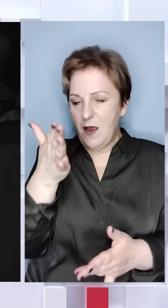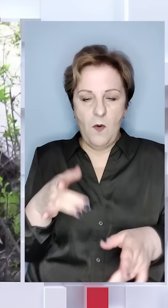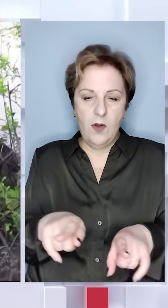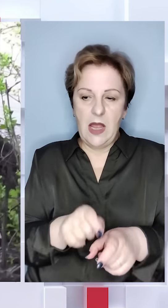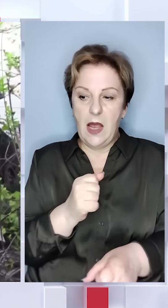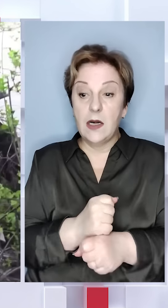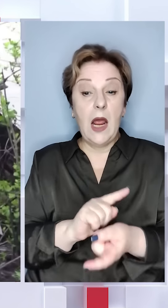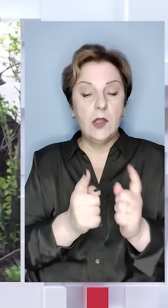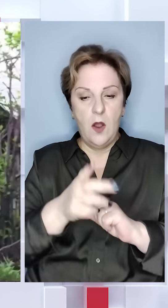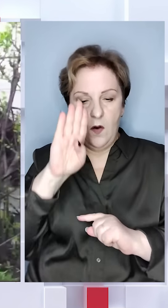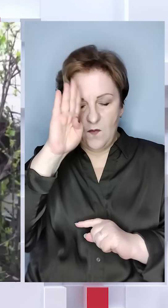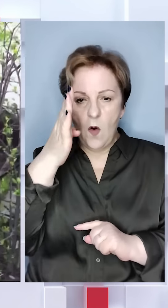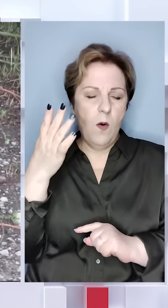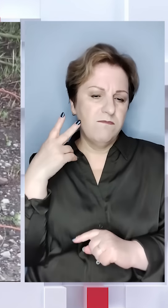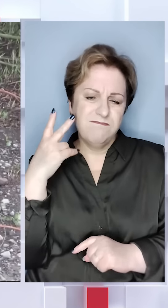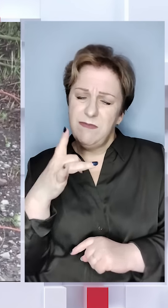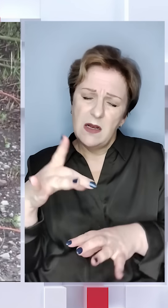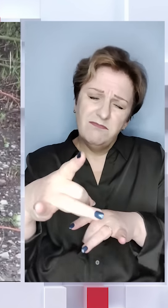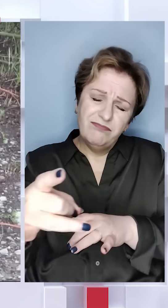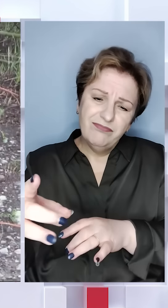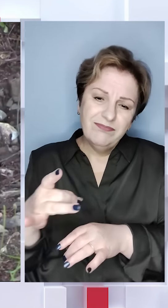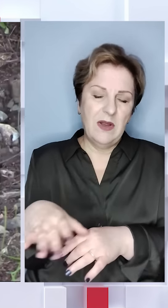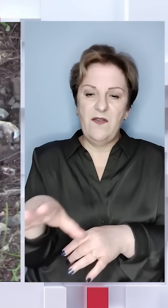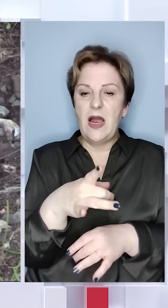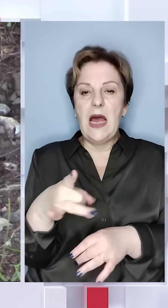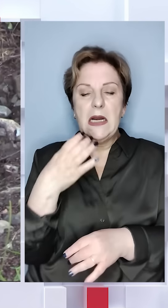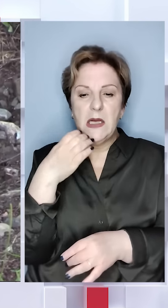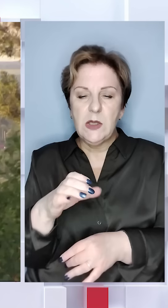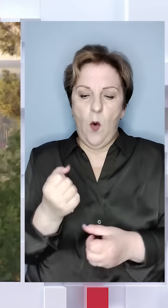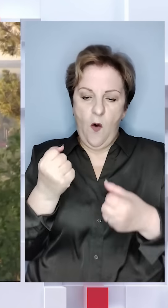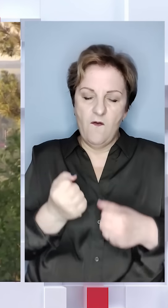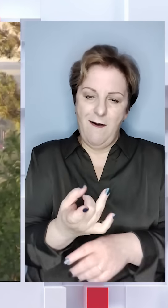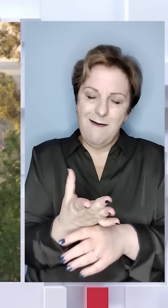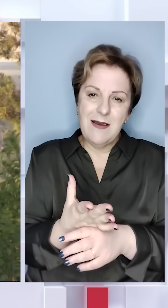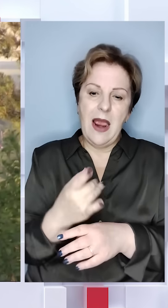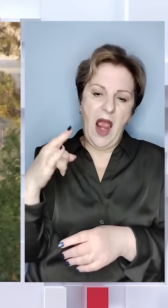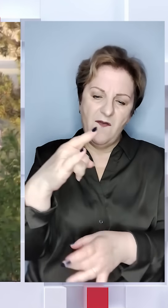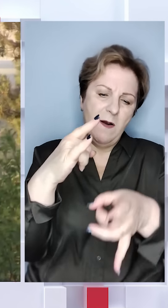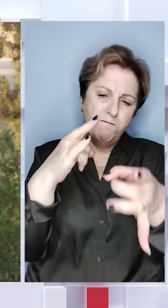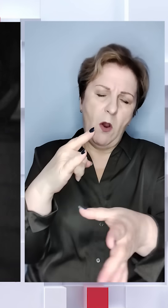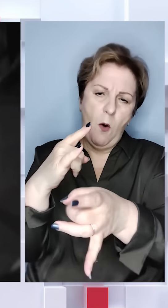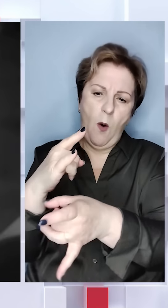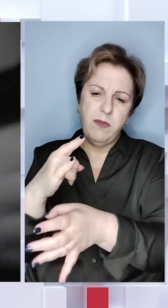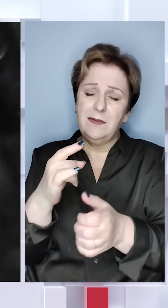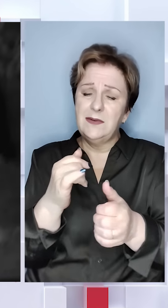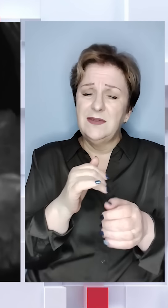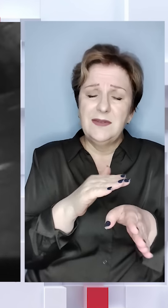зробити. Натомість ворог просто засипає увесь район сотнями важких артилерійських снарядів та авіаційних бомб.